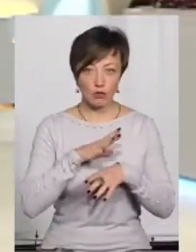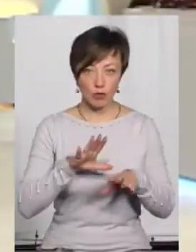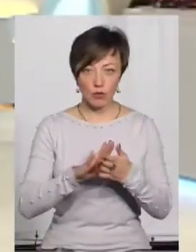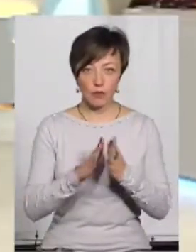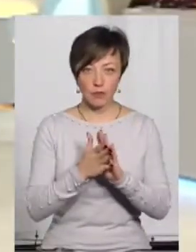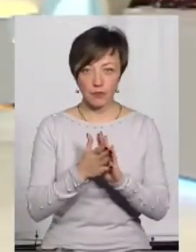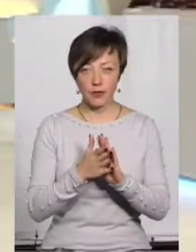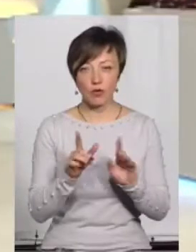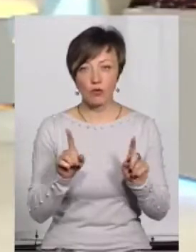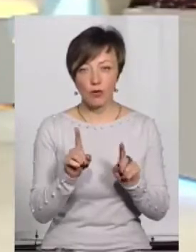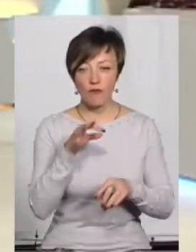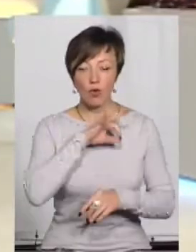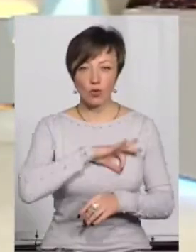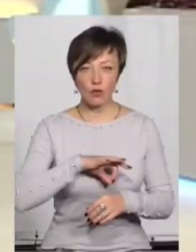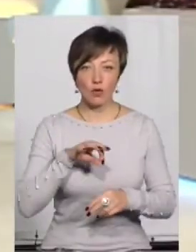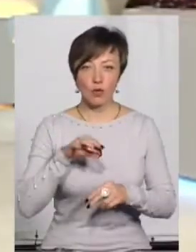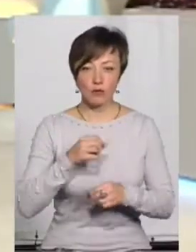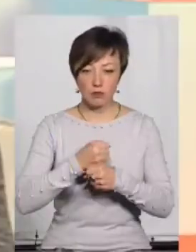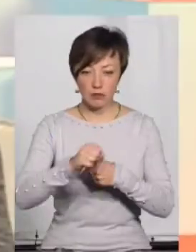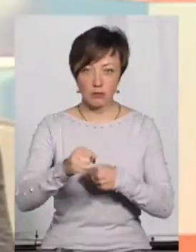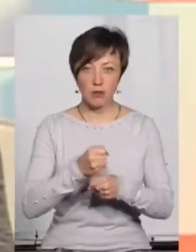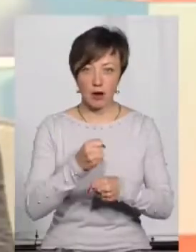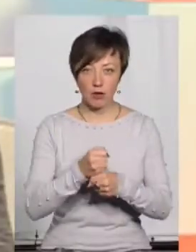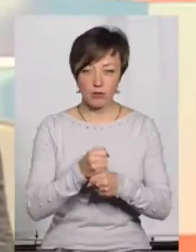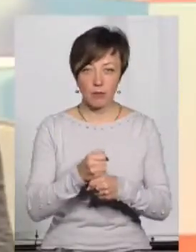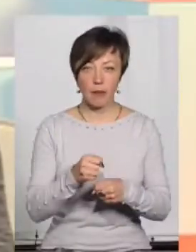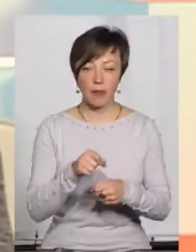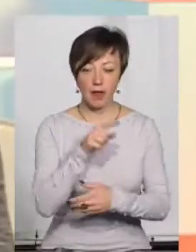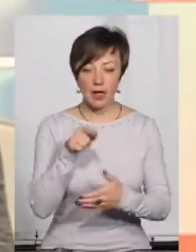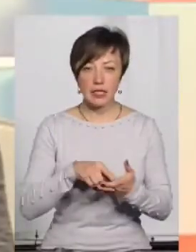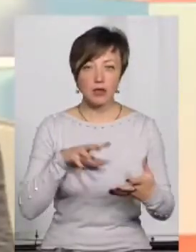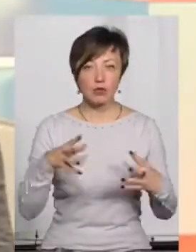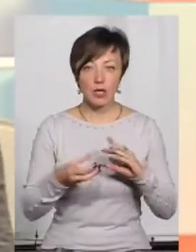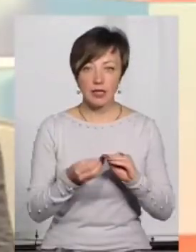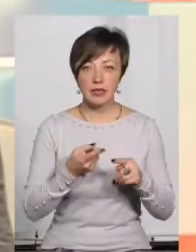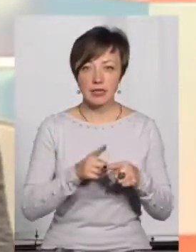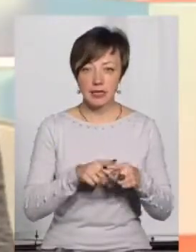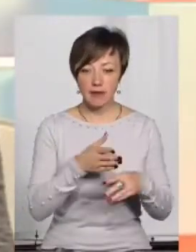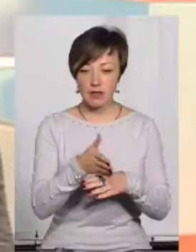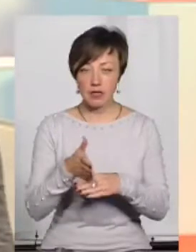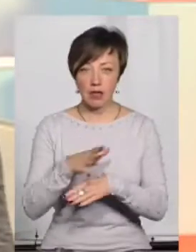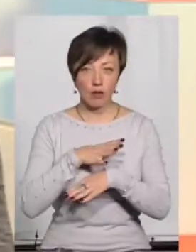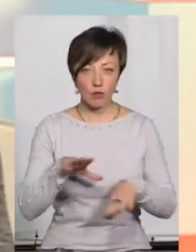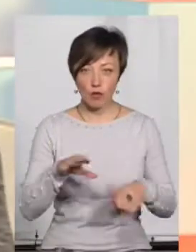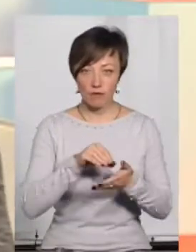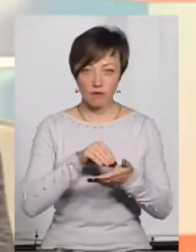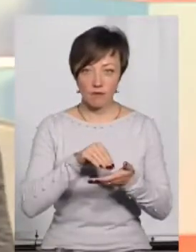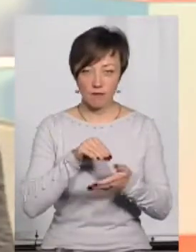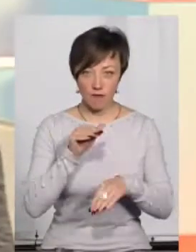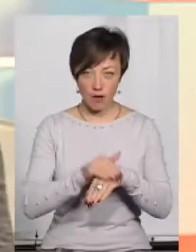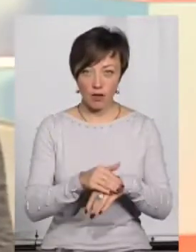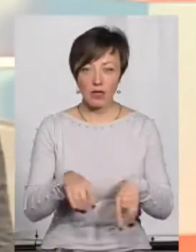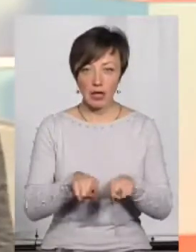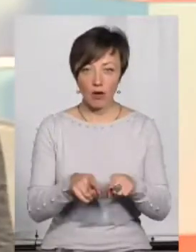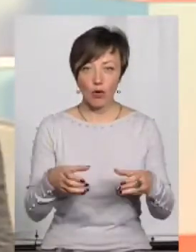ніяких надяків на те, що використовують працю? За результатами саме цих моніторингових візитів такого не було встановлено. Я якраз була в